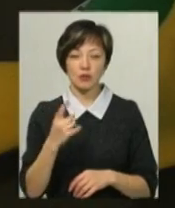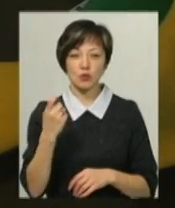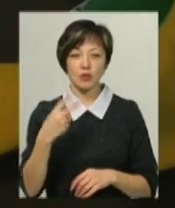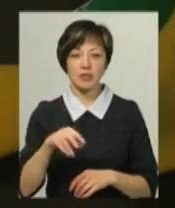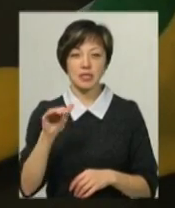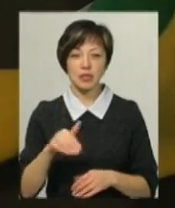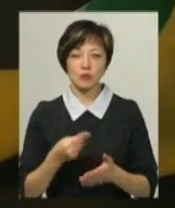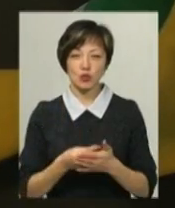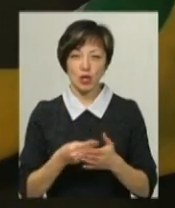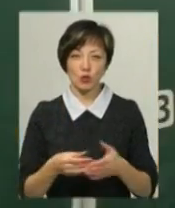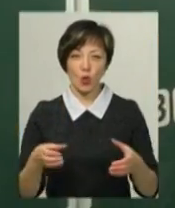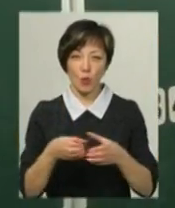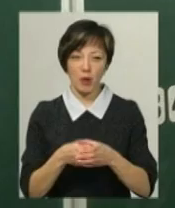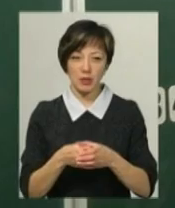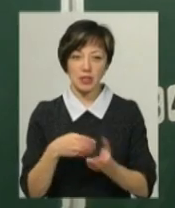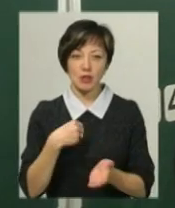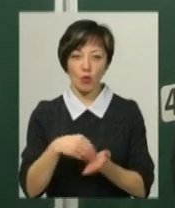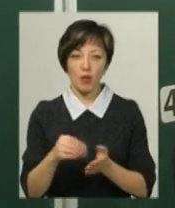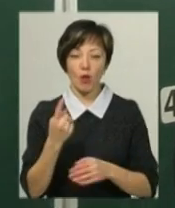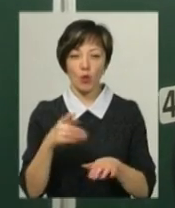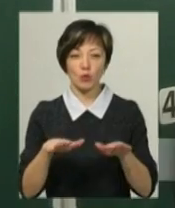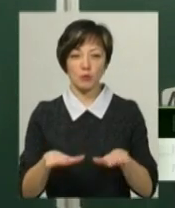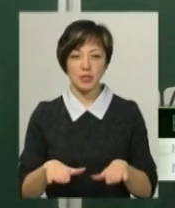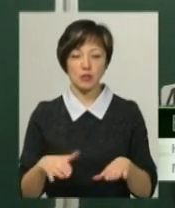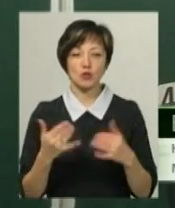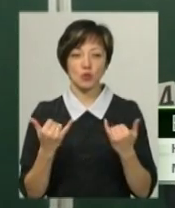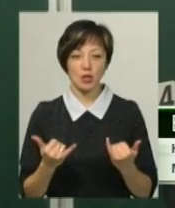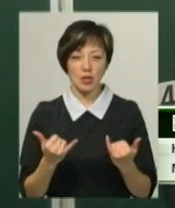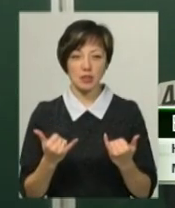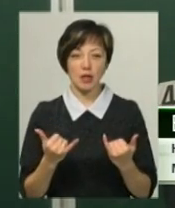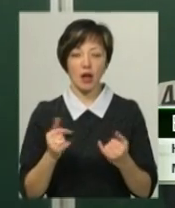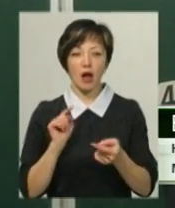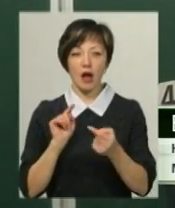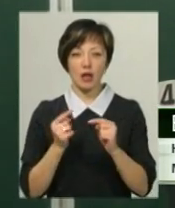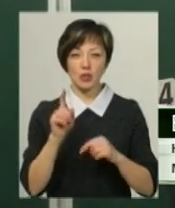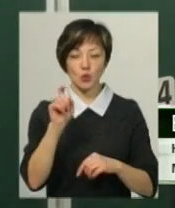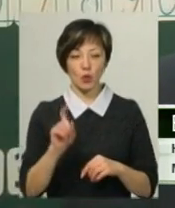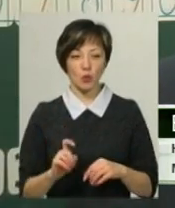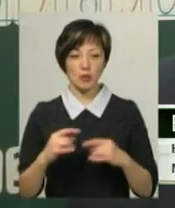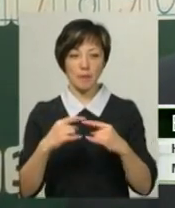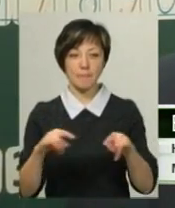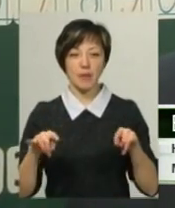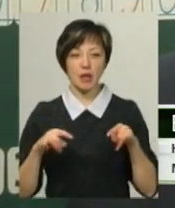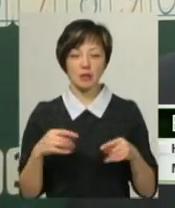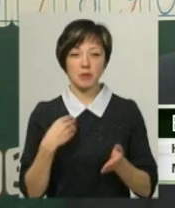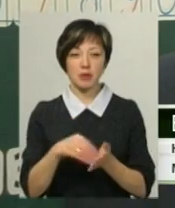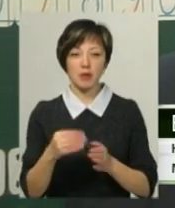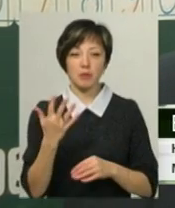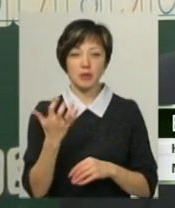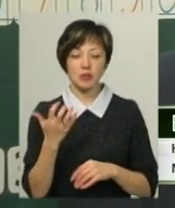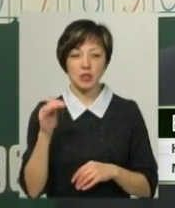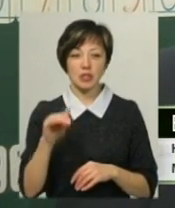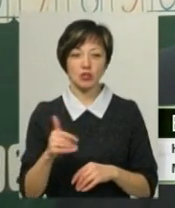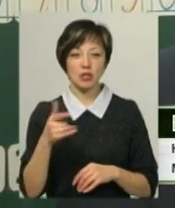тисяч – із бюджету громади. Закупили одномісні, сучасні, антискаліозні парти. Придбали на 500 тисяч